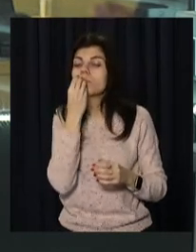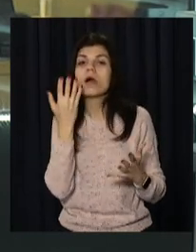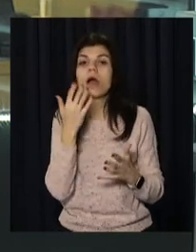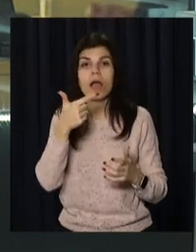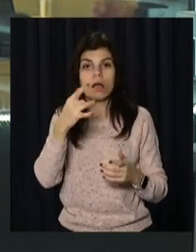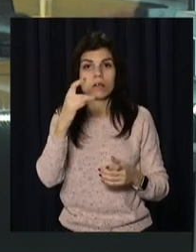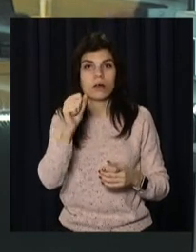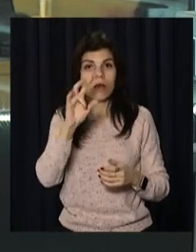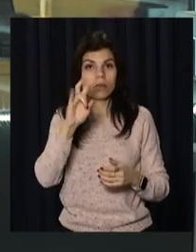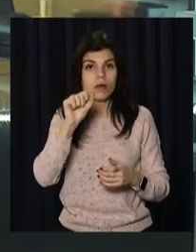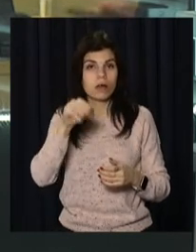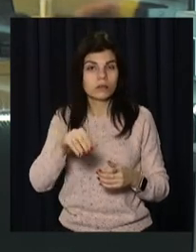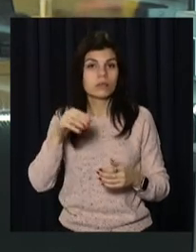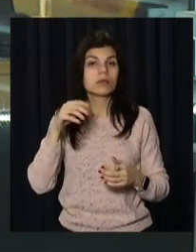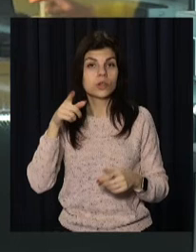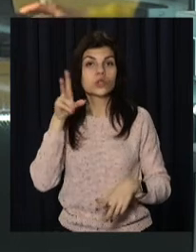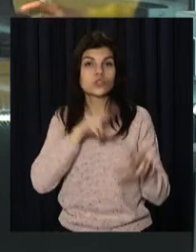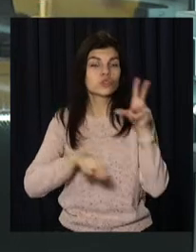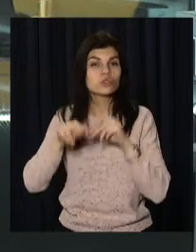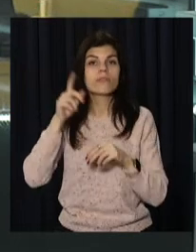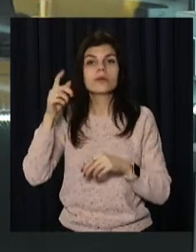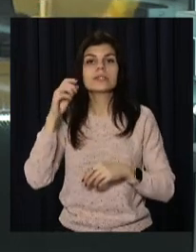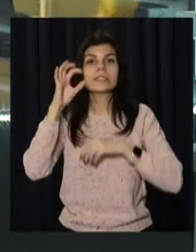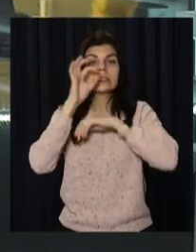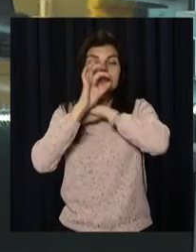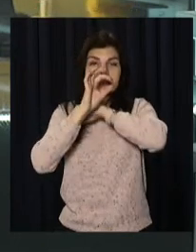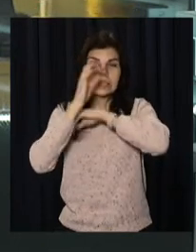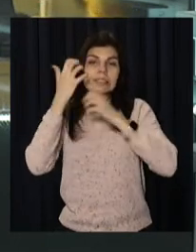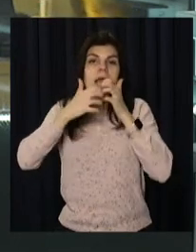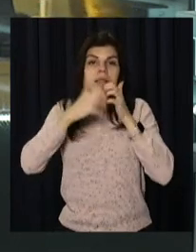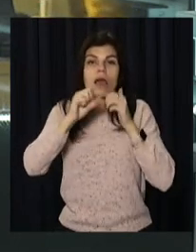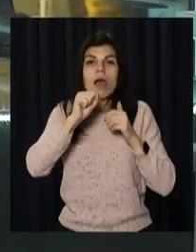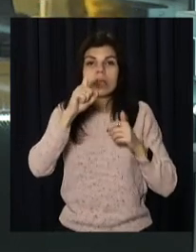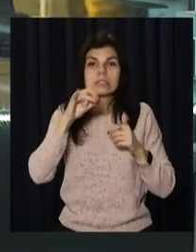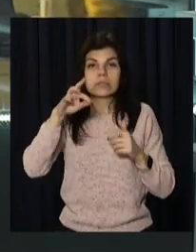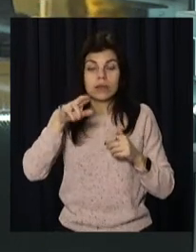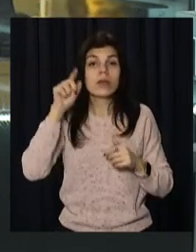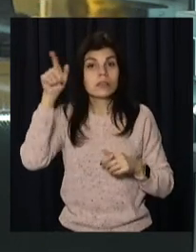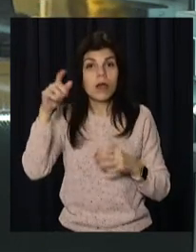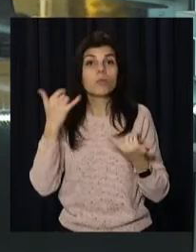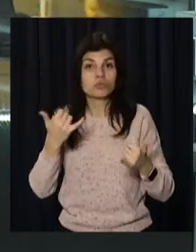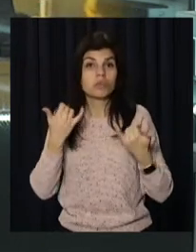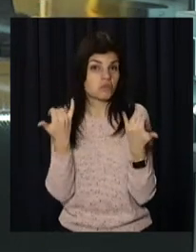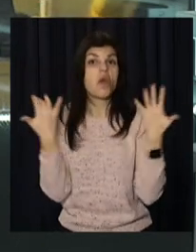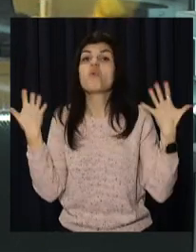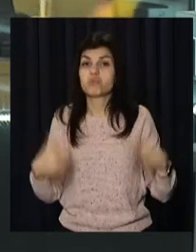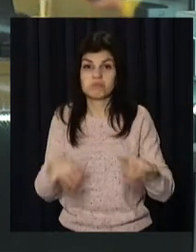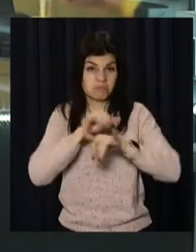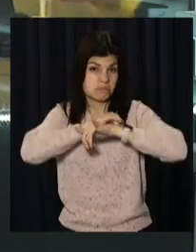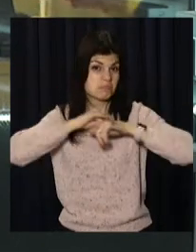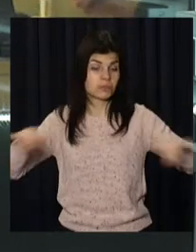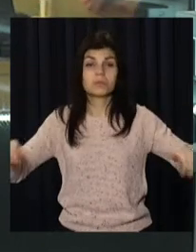Батьківщиною карфагенських яблук вважають Середню Азію та Закавказця. Та нині їх вирощують в усіх країнах із